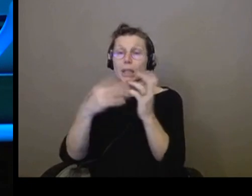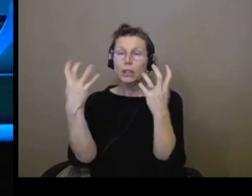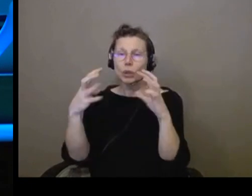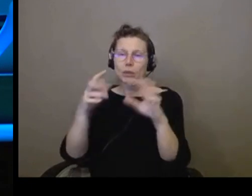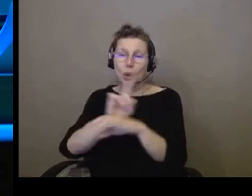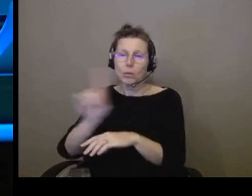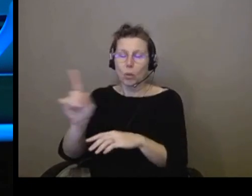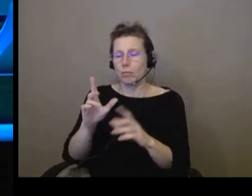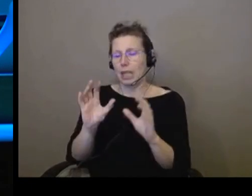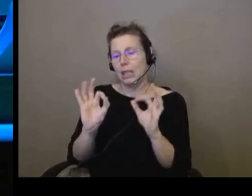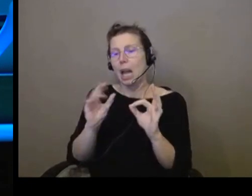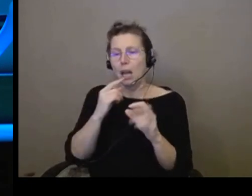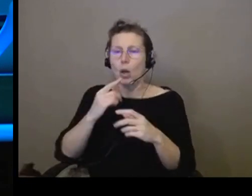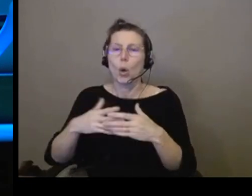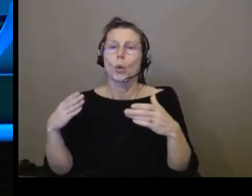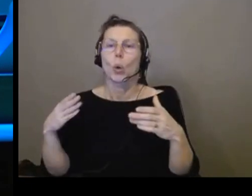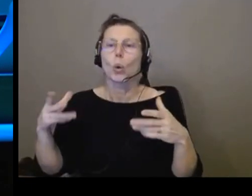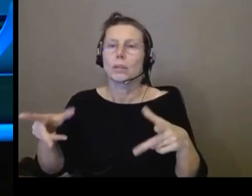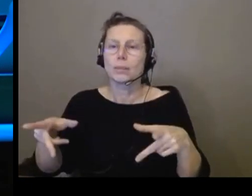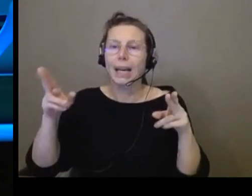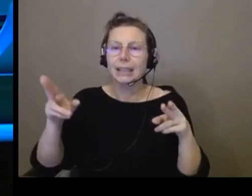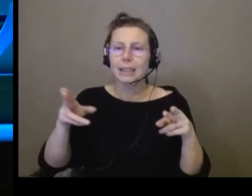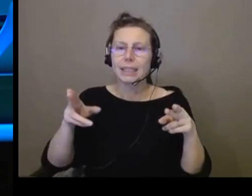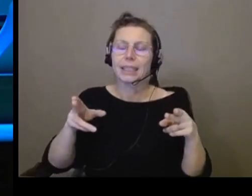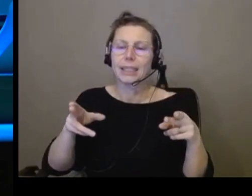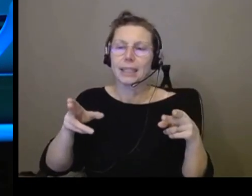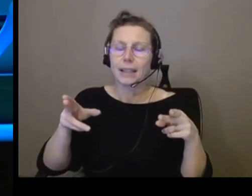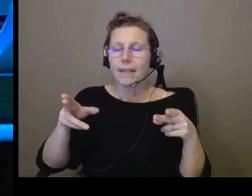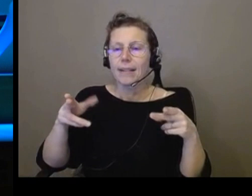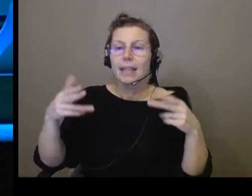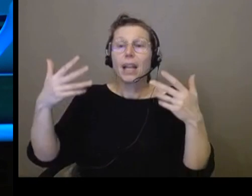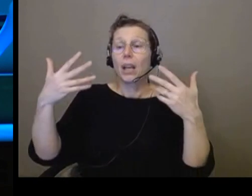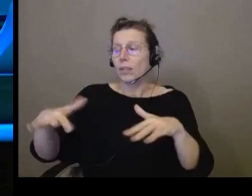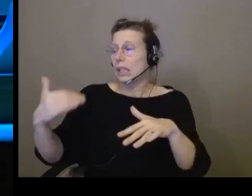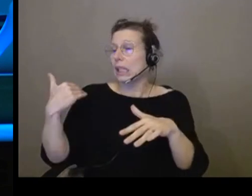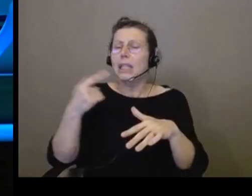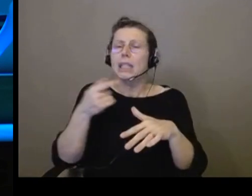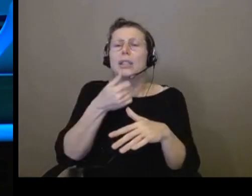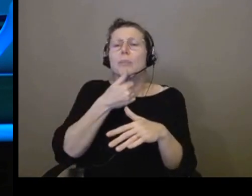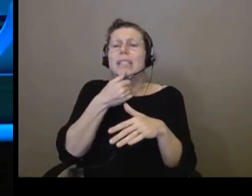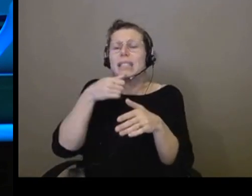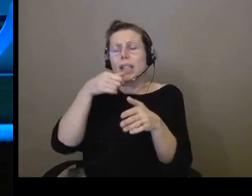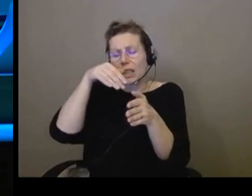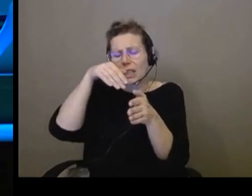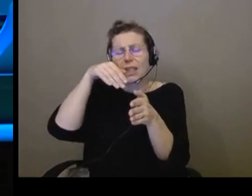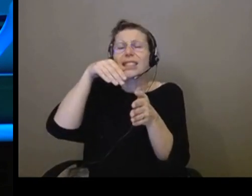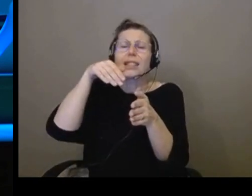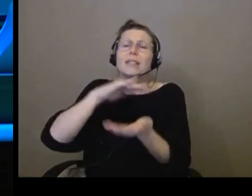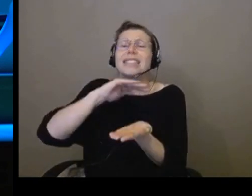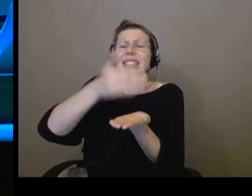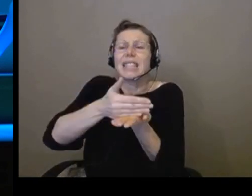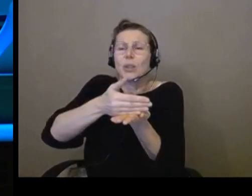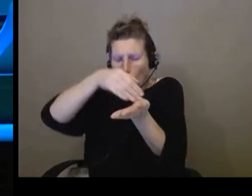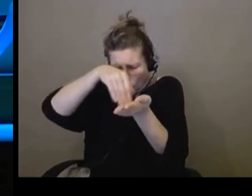Et c'est des petites stations profondes, pas très faciles.'est-à-dire que souvent, quand on pense accessibilité, on pense